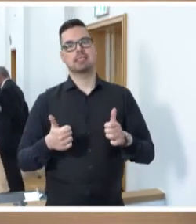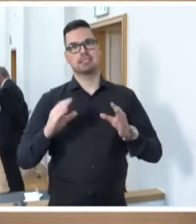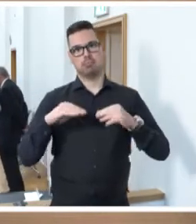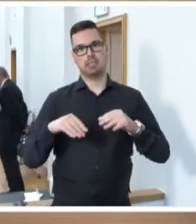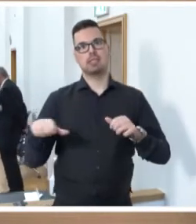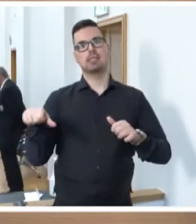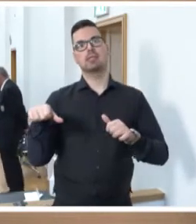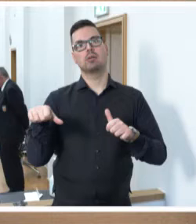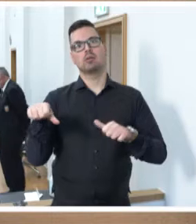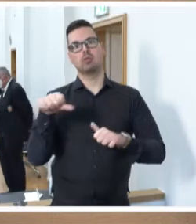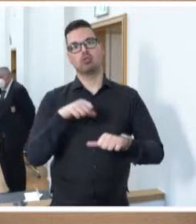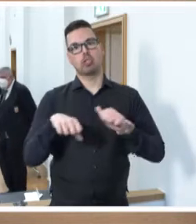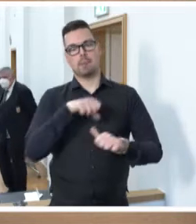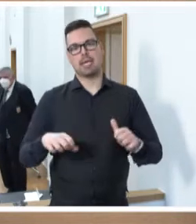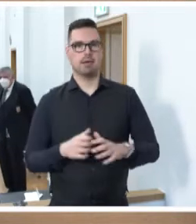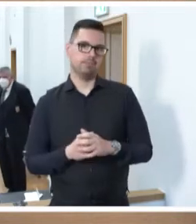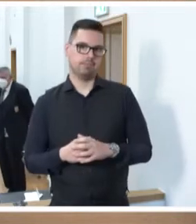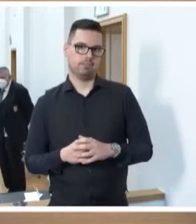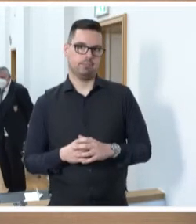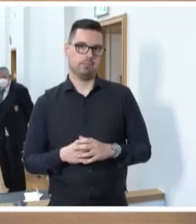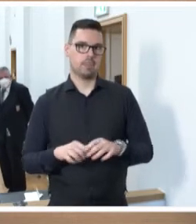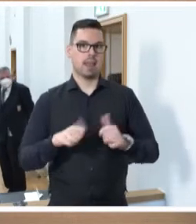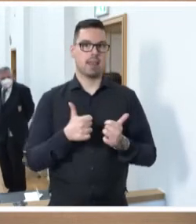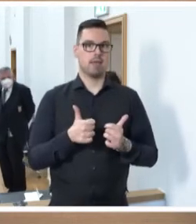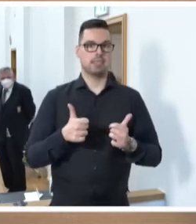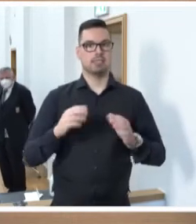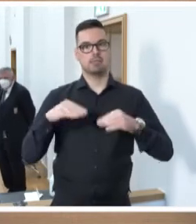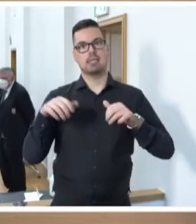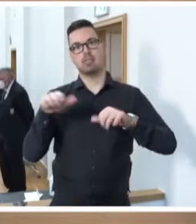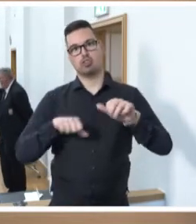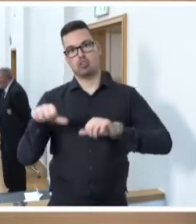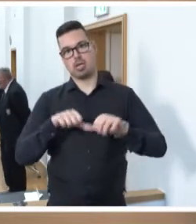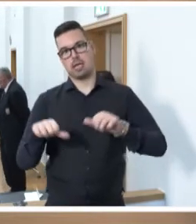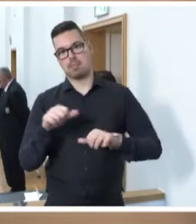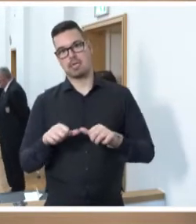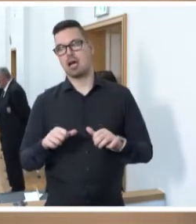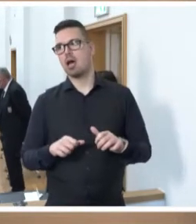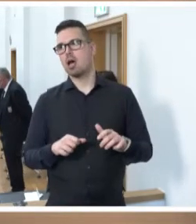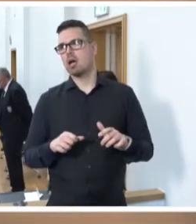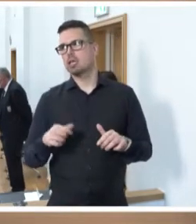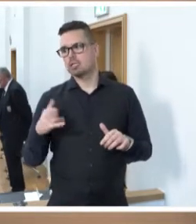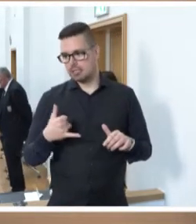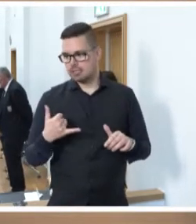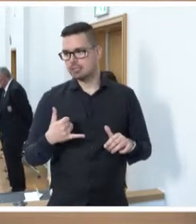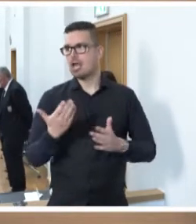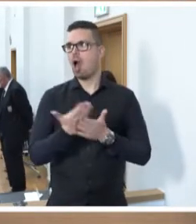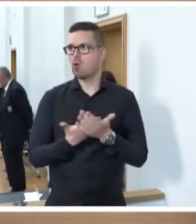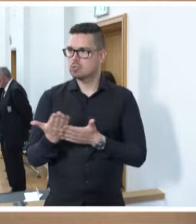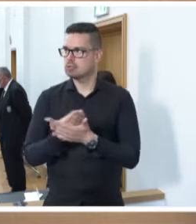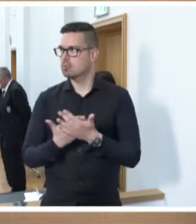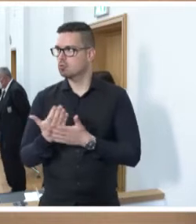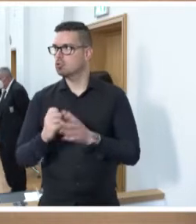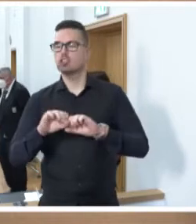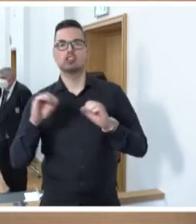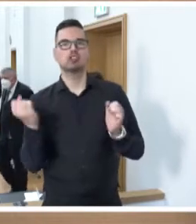Lebensmittelchemiker. Lebensmittelchemiker, Chemikern neu strukturiert. Zurzeit wird die Ausbildung von staatlich